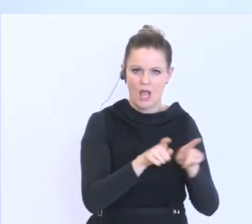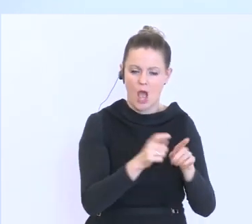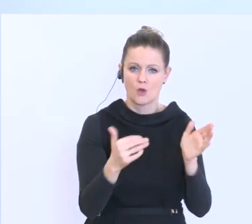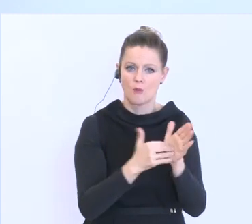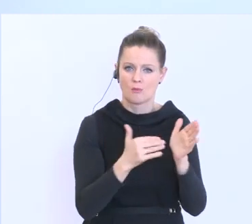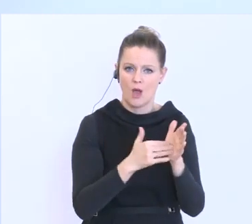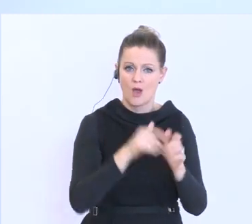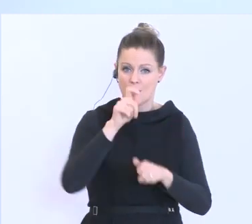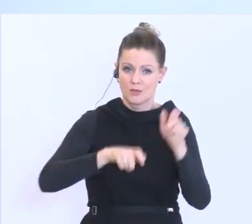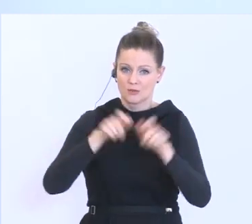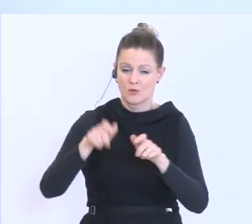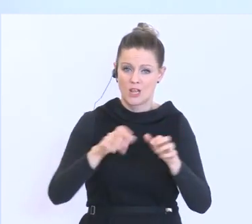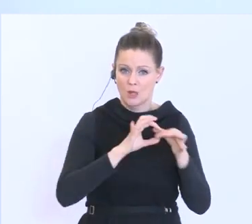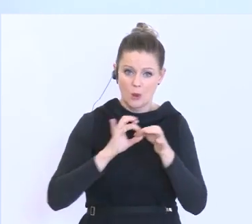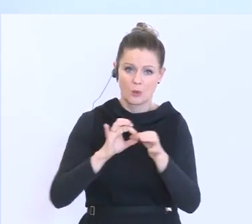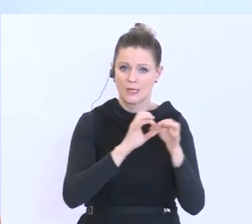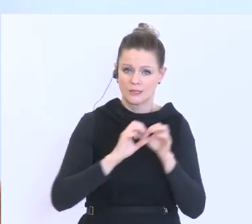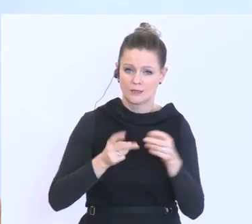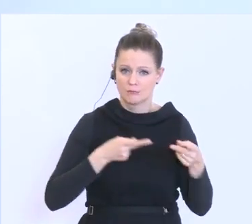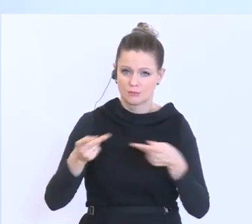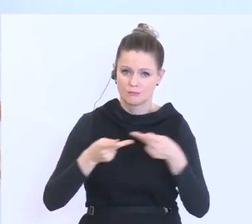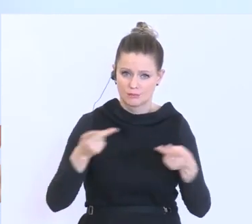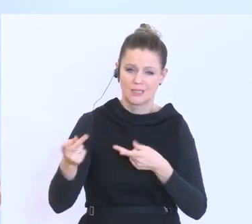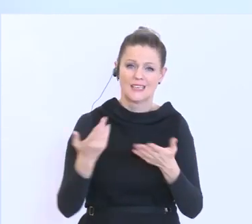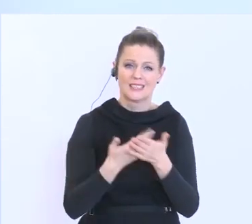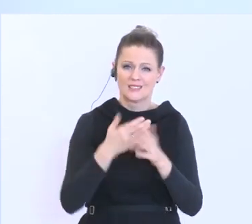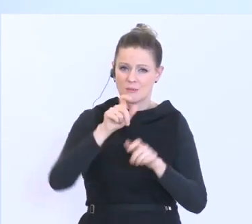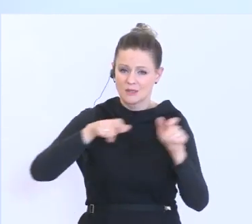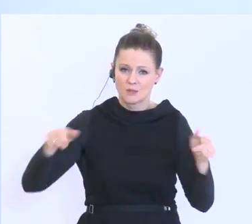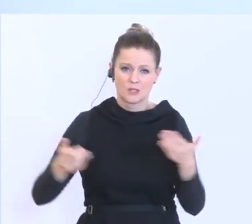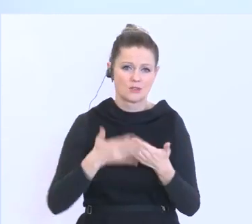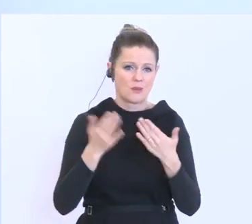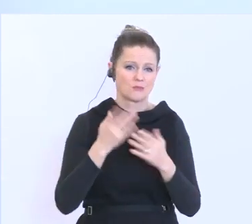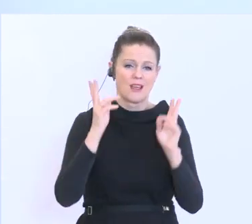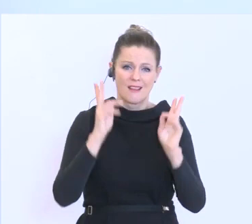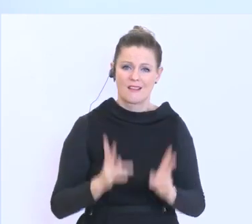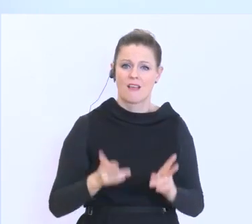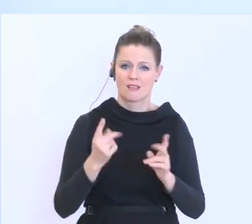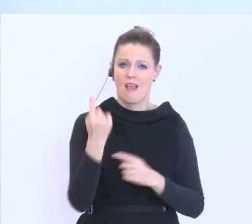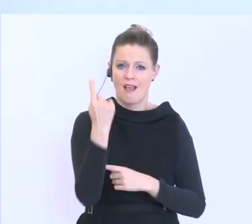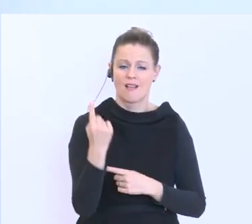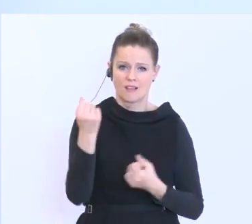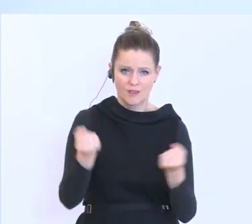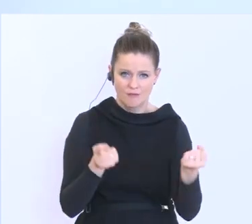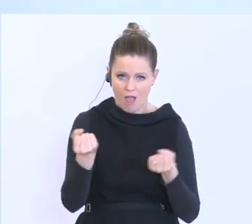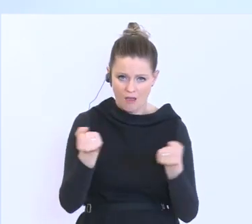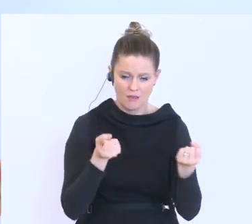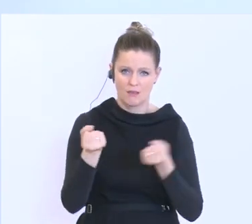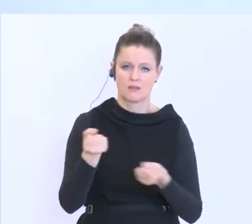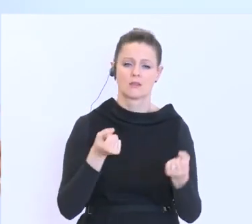halt eben auch sehr viele Personen für die Logistik. Das heißt, Personen, die beispielsweise einen LKW-Führerschein haben, die